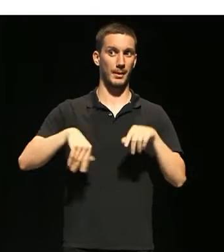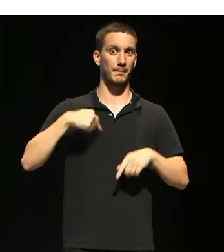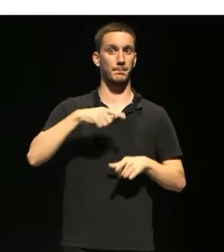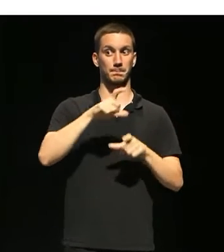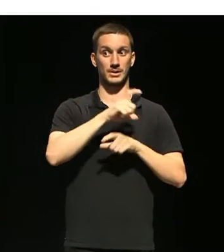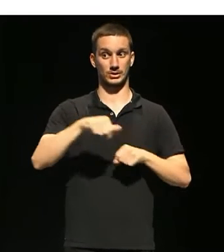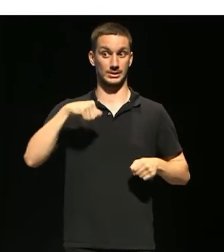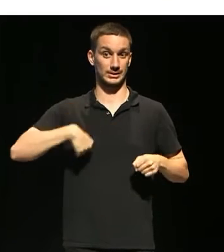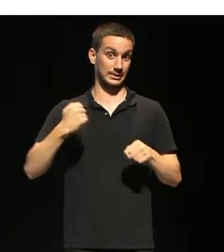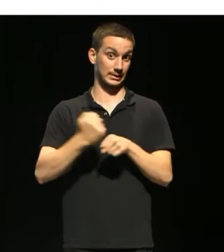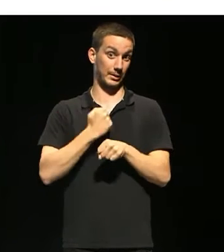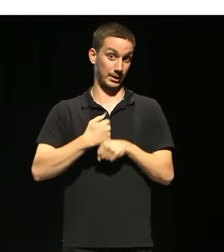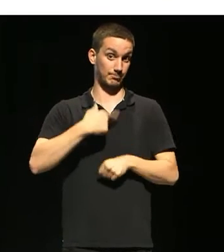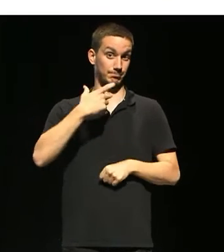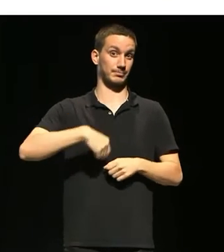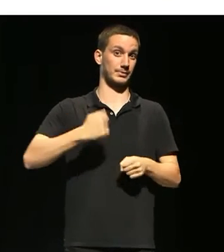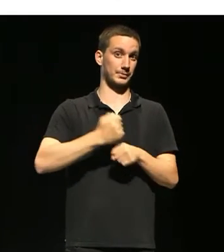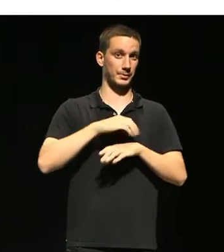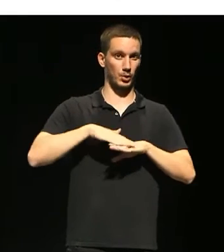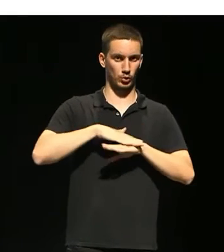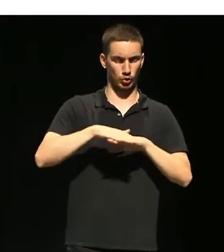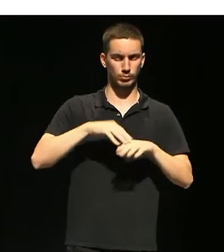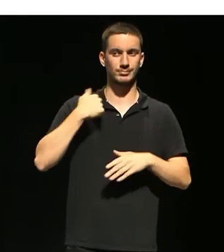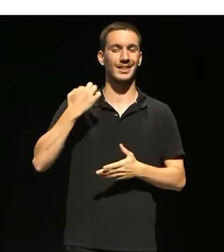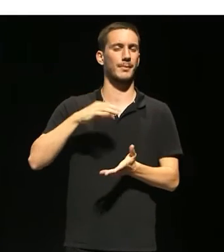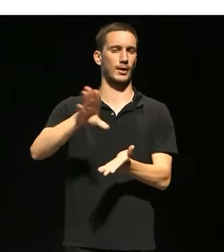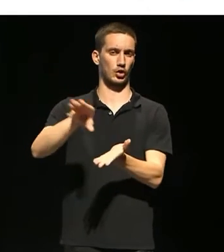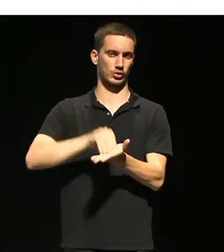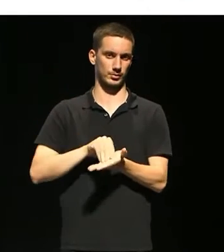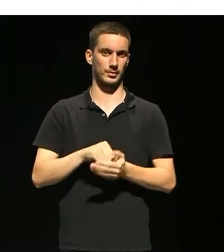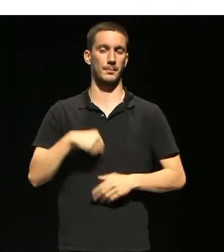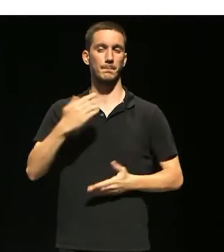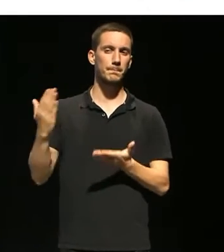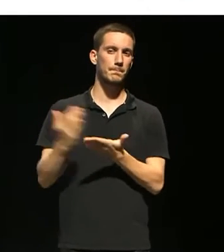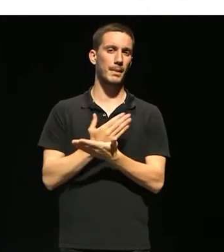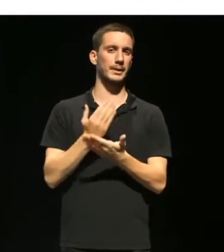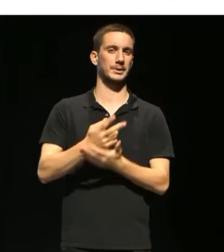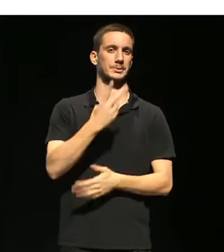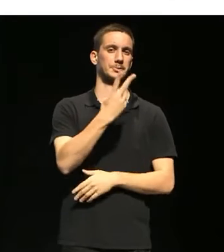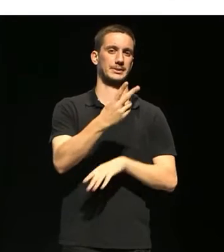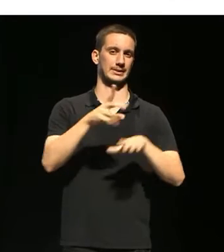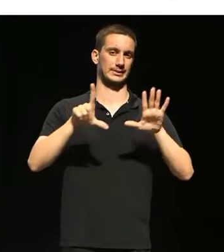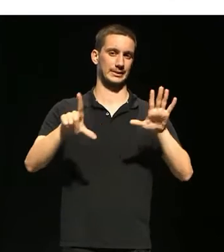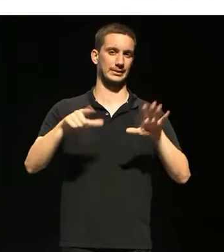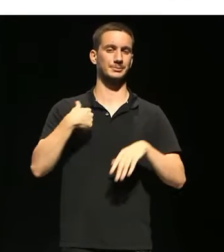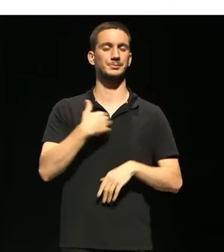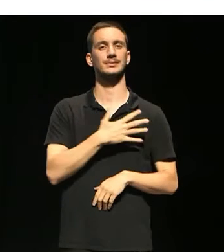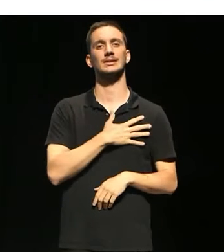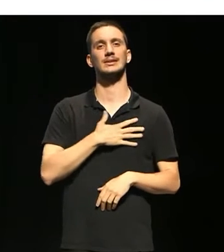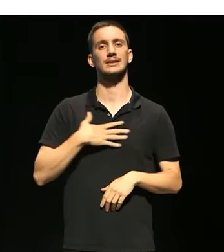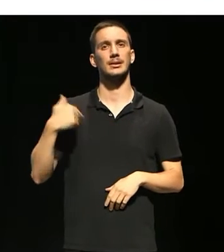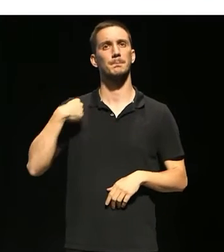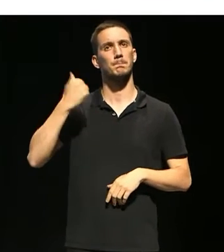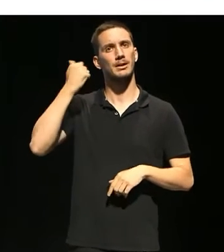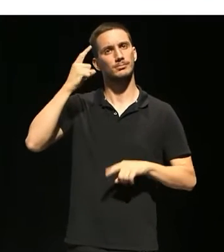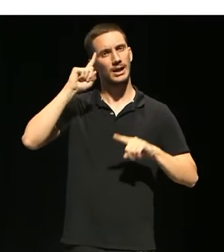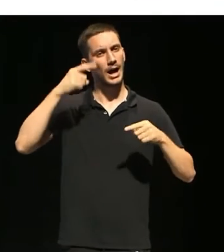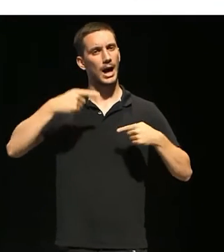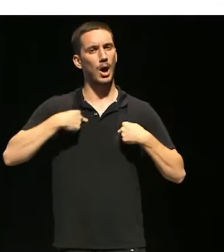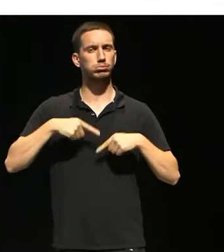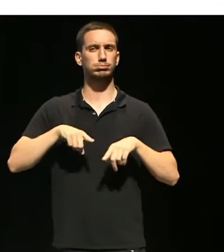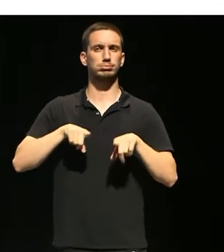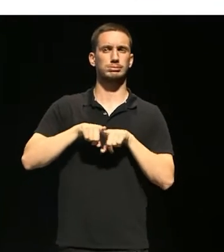treballem en l'administració pública. Voldríem que també es recollís. A la pàgina 27, voldríem que fóssim més autocrítica amb les